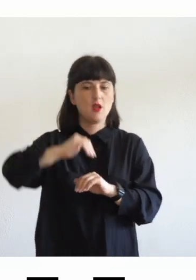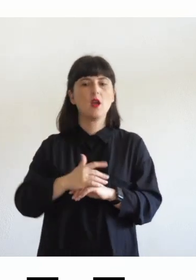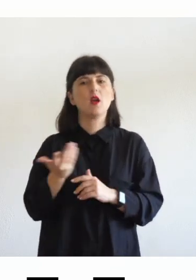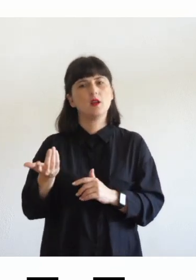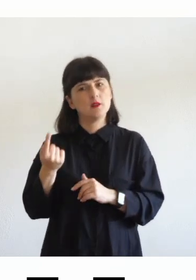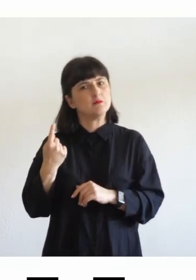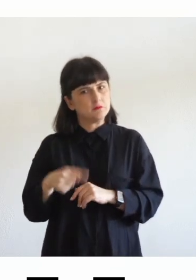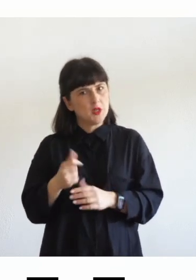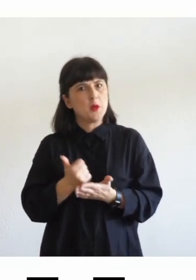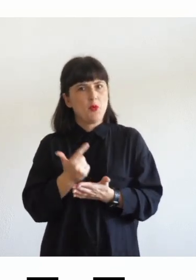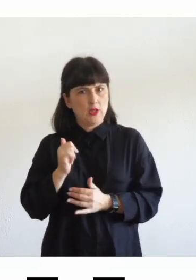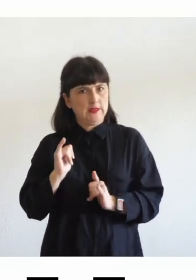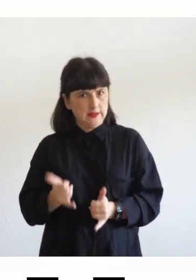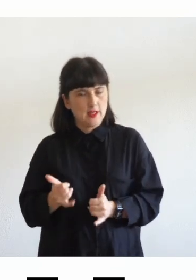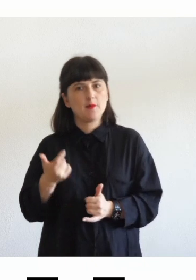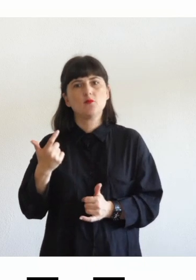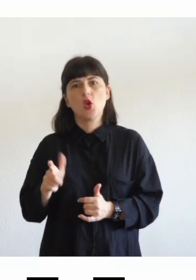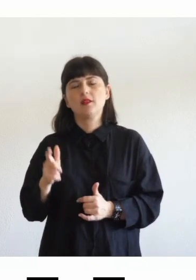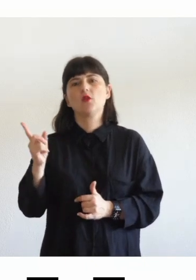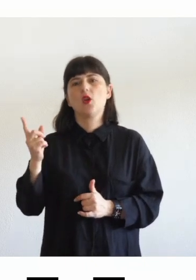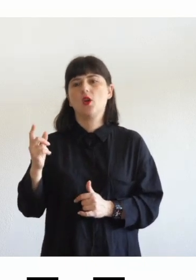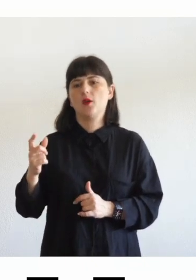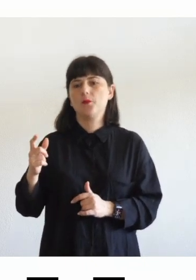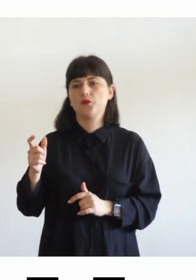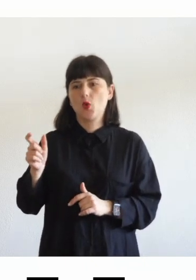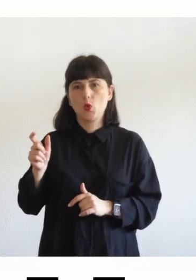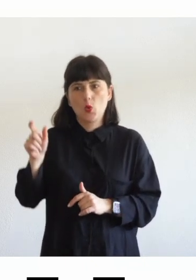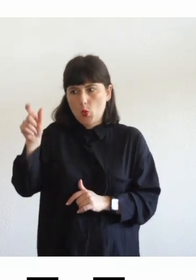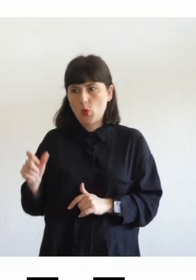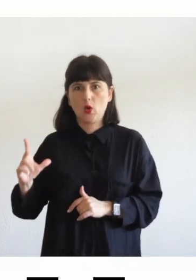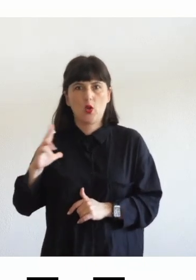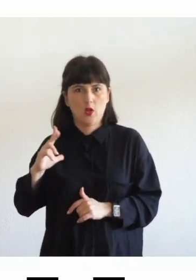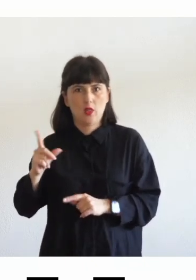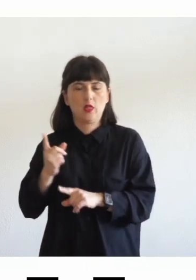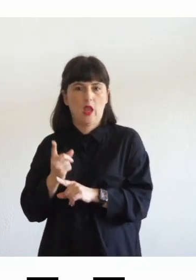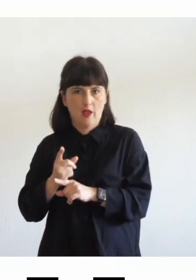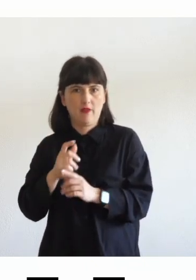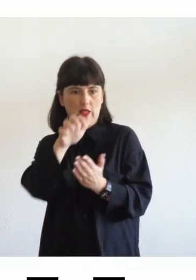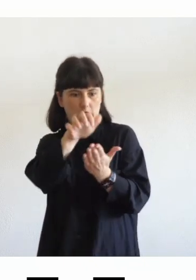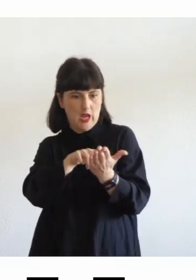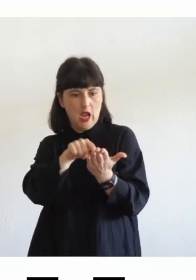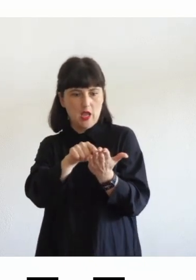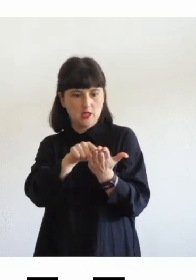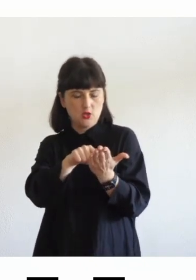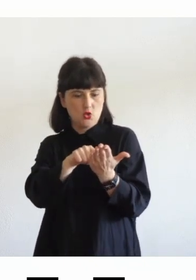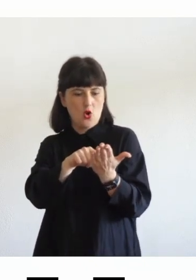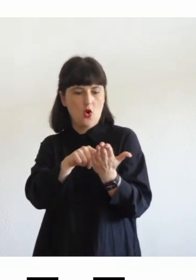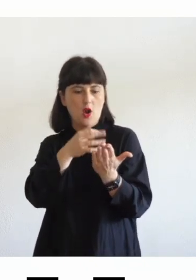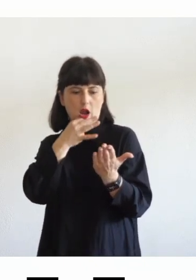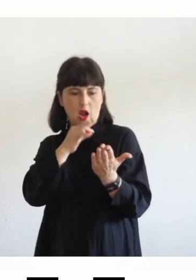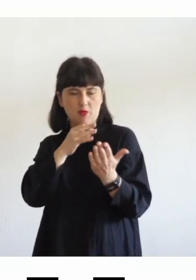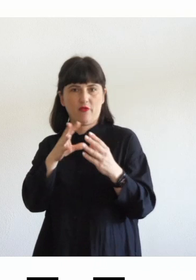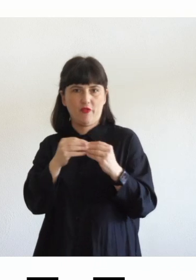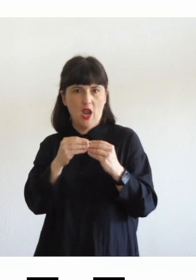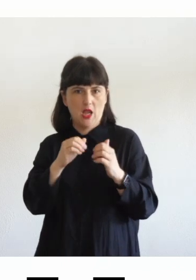per farlo l'utente deve comunque intervenire sul testo quindi deve avere le competenze per farlo